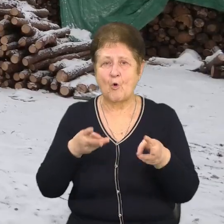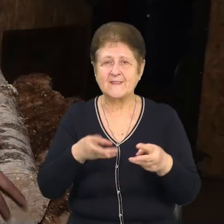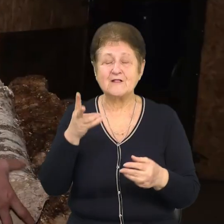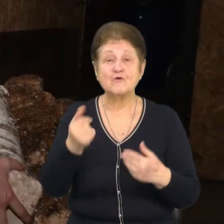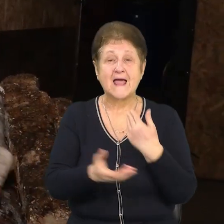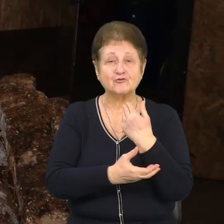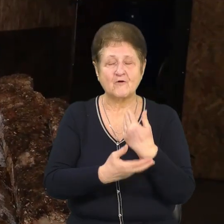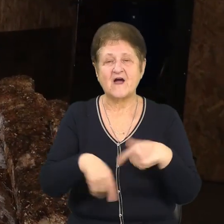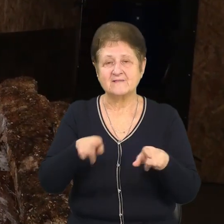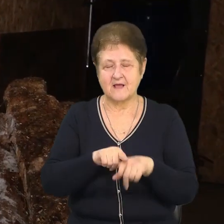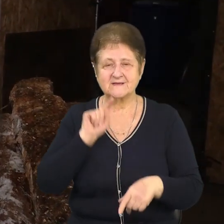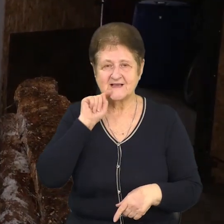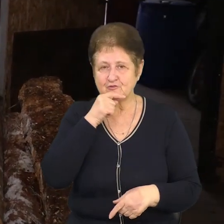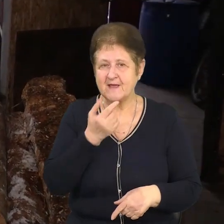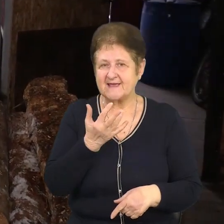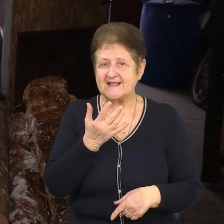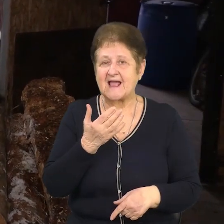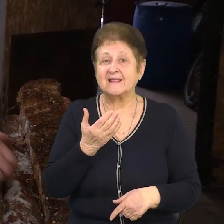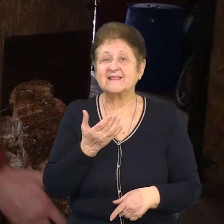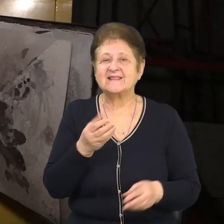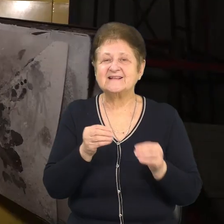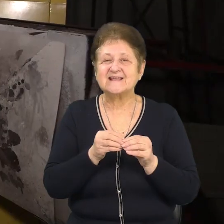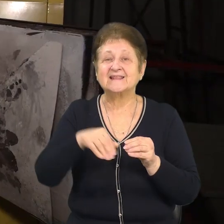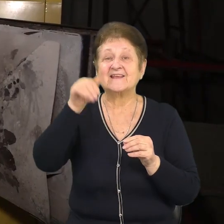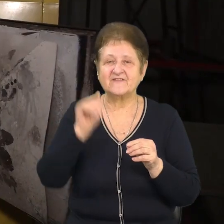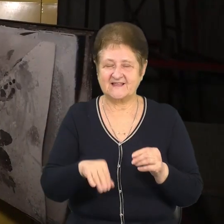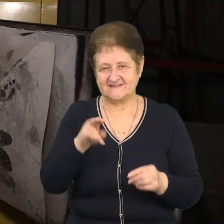Так зекономили кілька десятків тисяч гривень на рік.